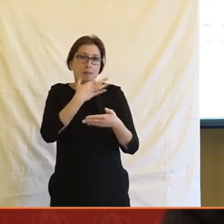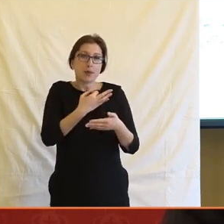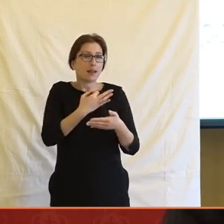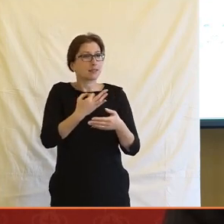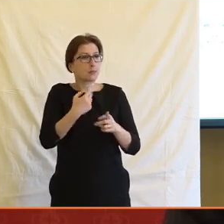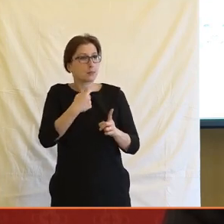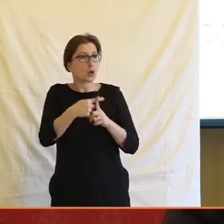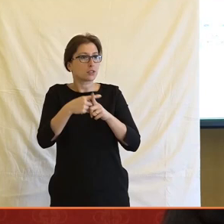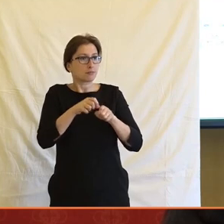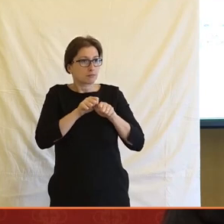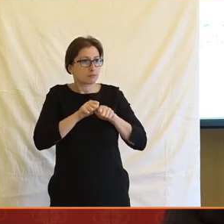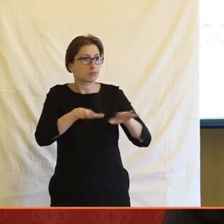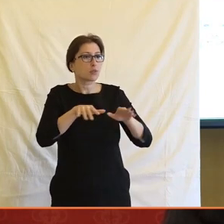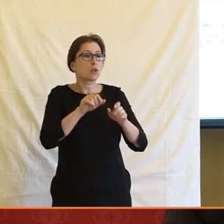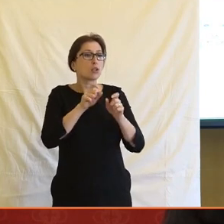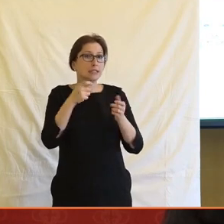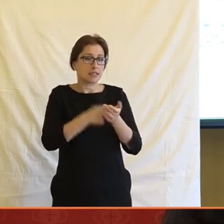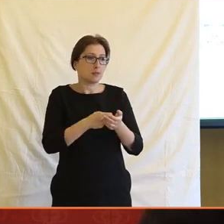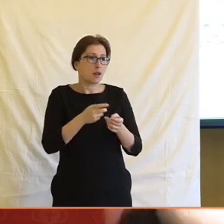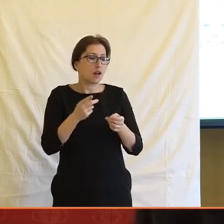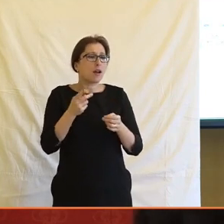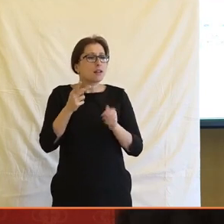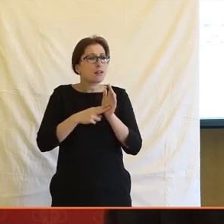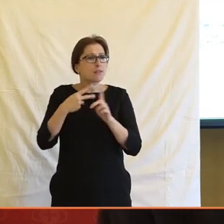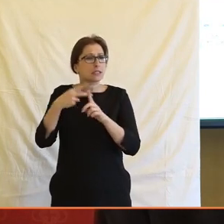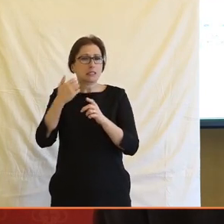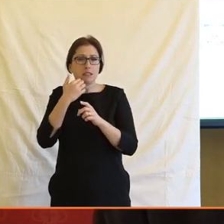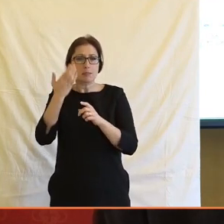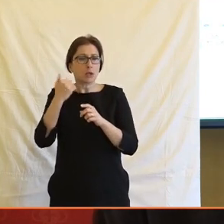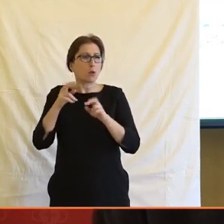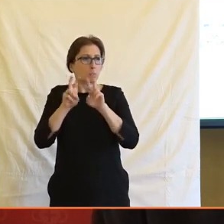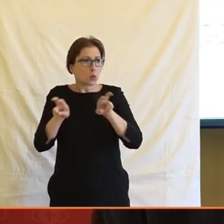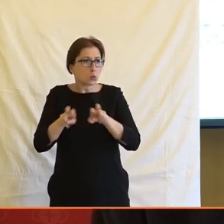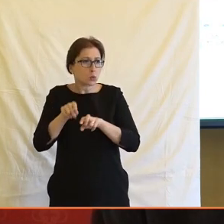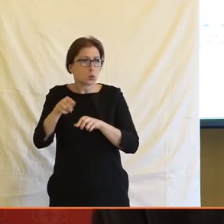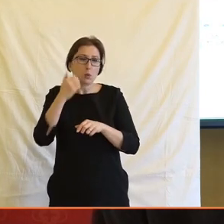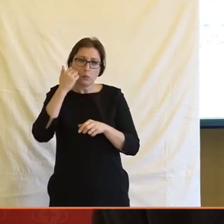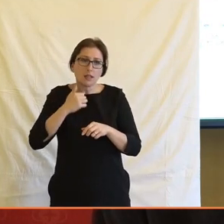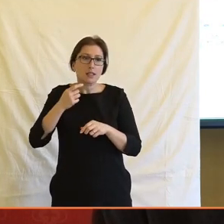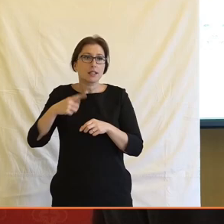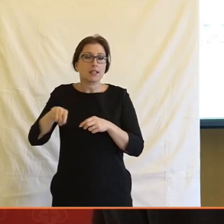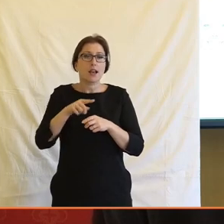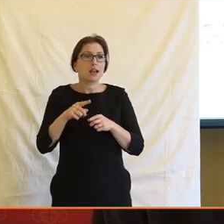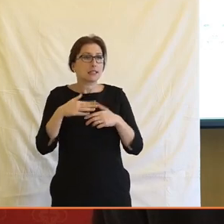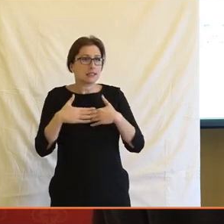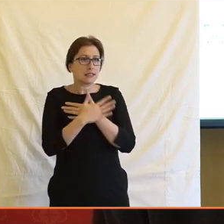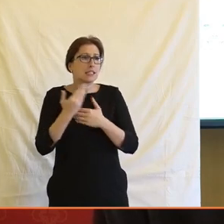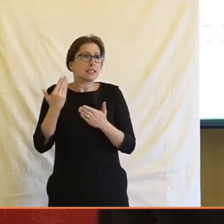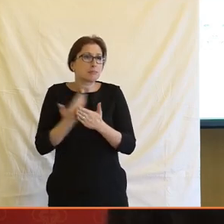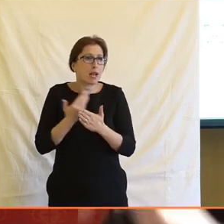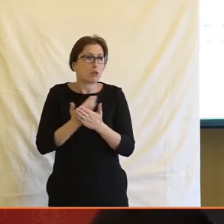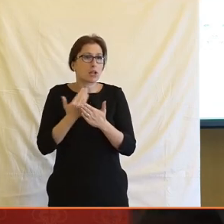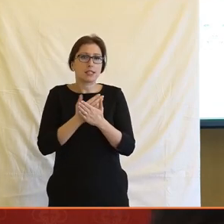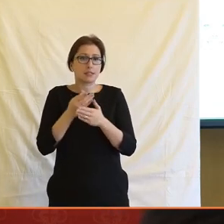skupin, který nekonzumujou a jsou, nefn zes si na to nechávalo dělat nějaký průzkumy, jsou prostě lidi, který nekonzumujou drtivou většinu z pravodajství a